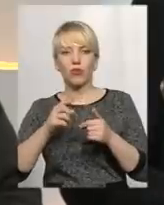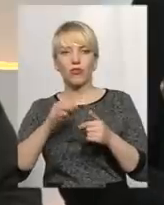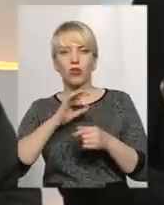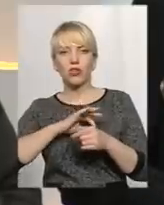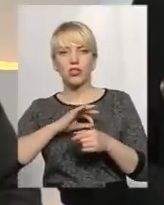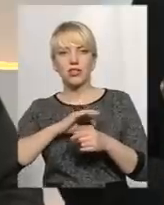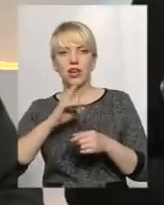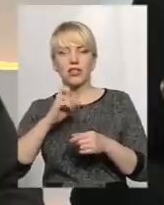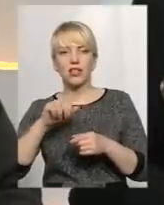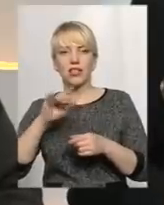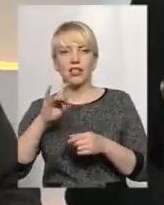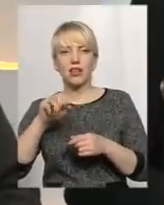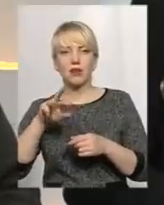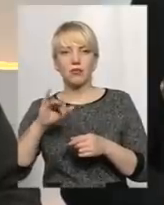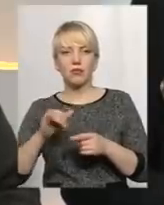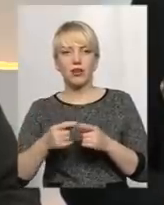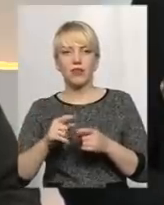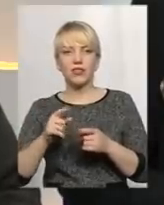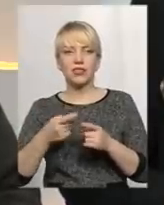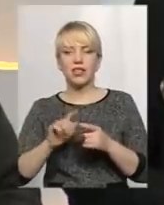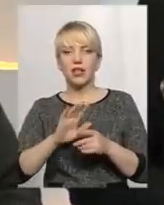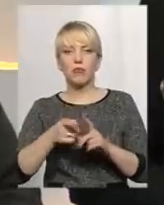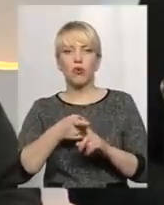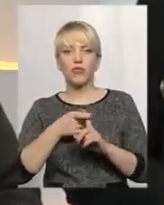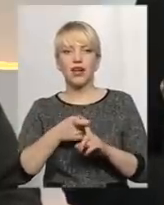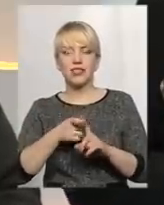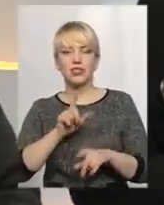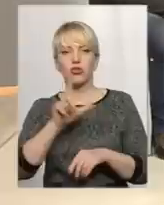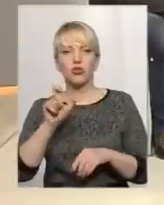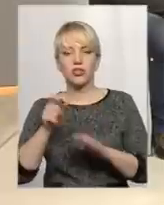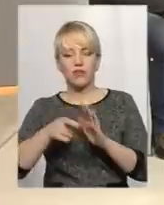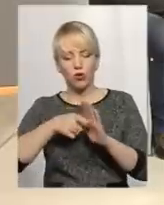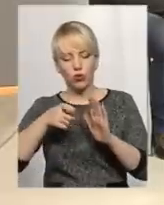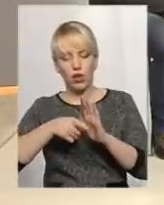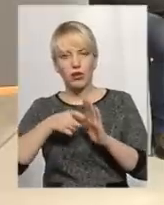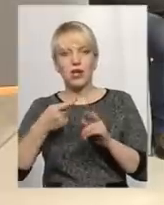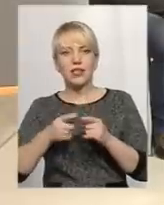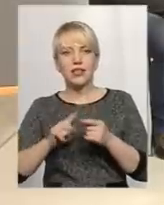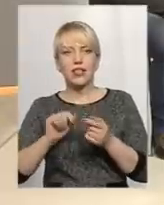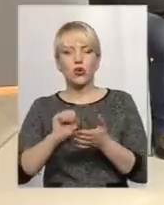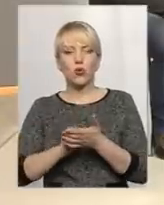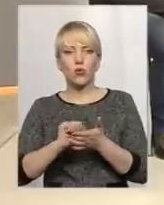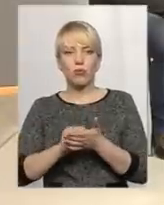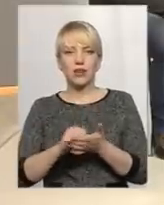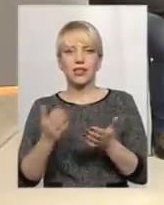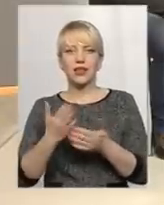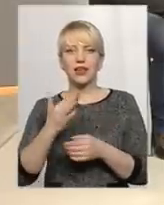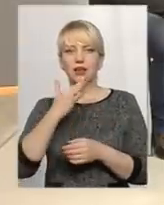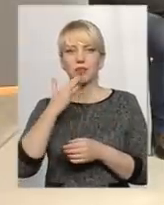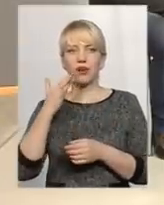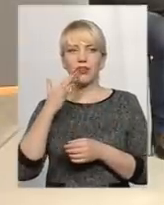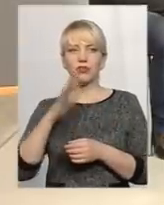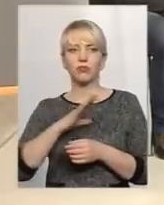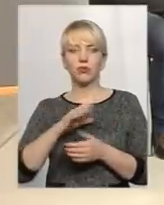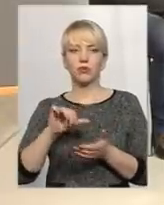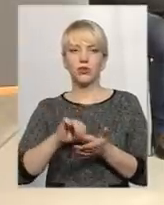Будівництва та експлуатація підземних споруд, не пов'язаних з видобуванням корисних копалин. Це фактично документи, які неодноразово були теж